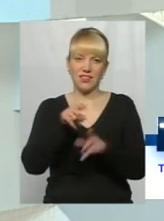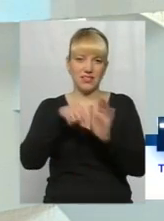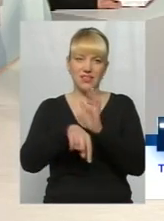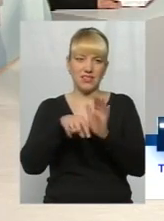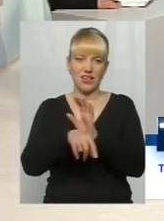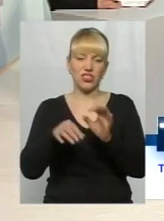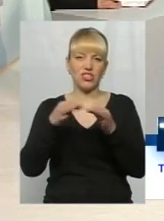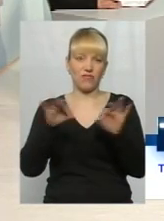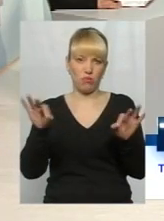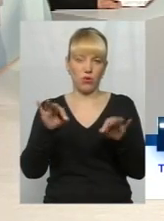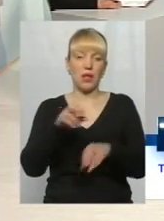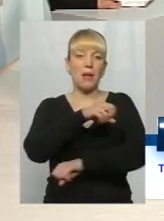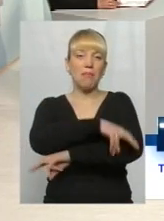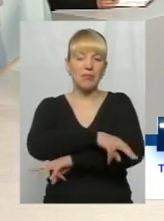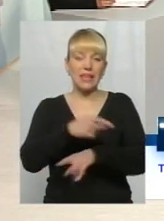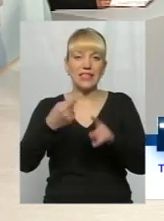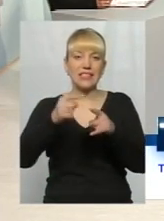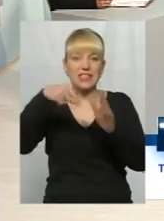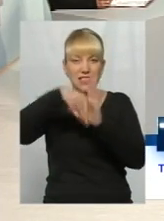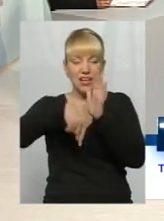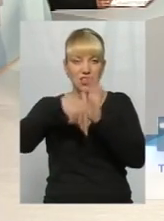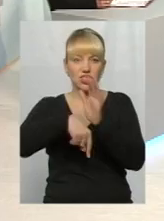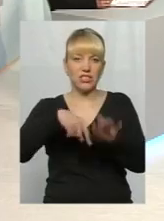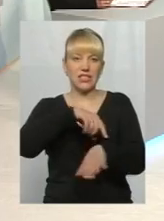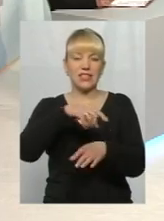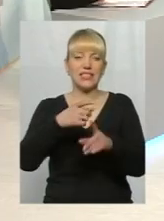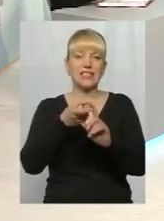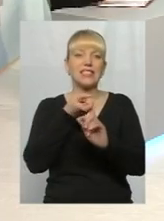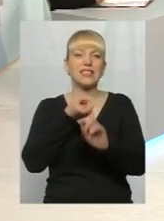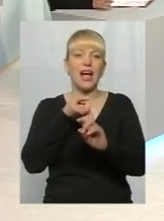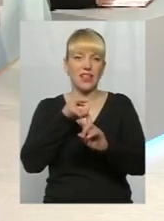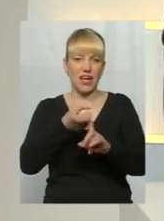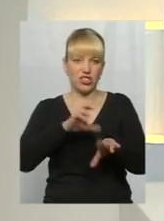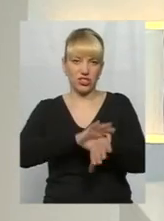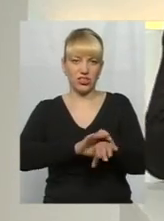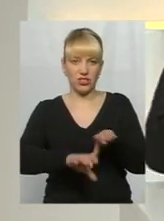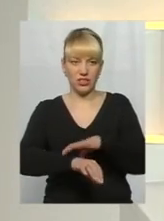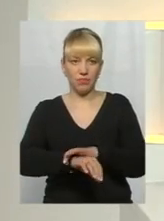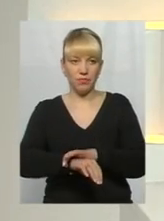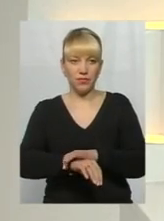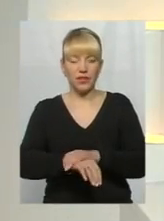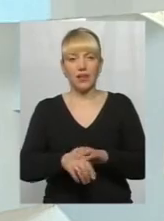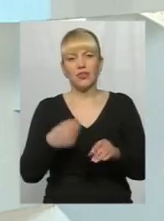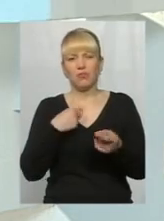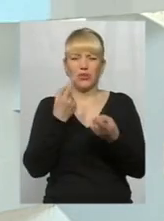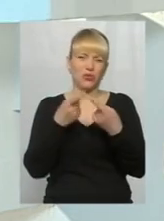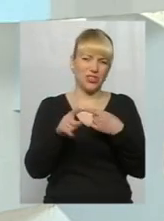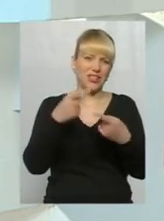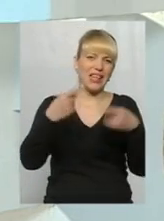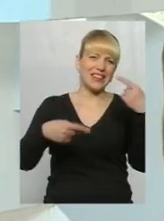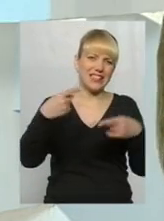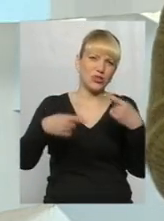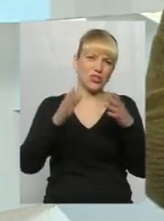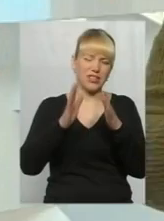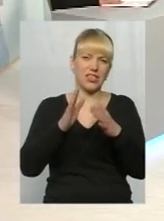До речі, бідність дуже часто означає величезну залежність. Але ми трошечки так, да, вже пішли в дискусію лише з